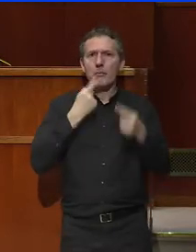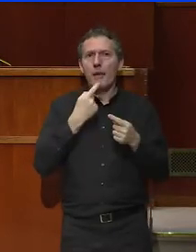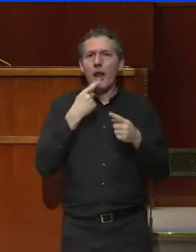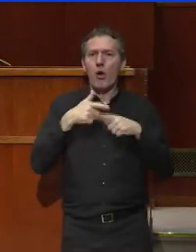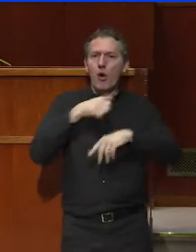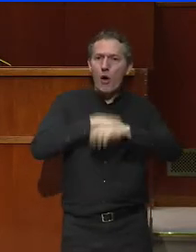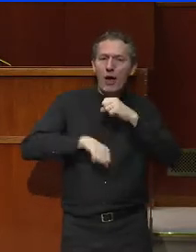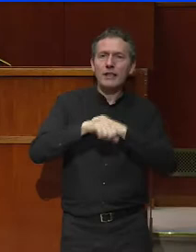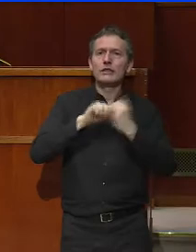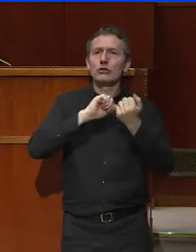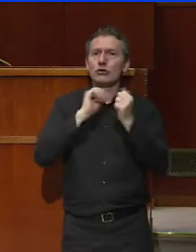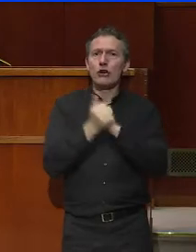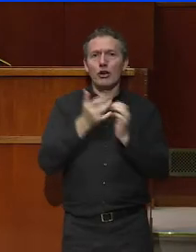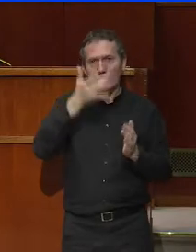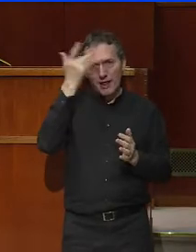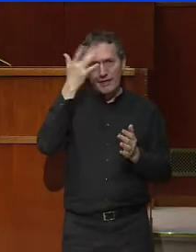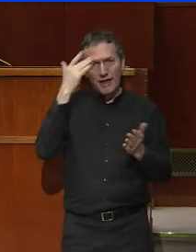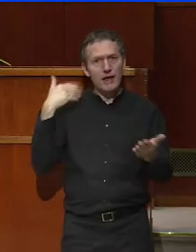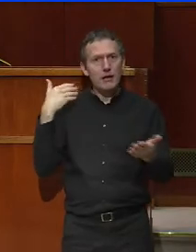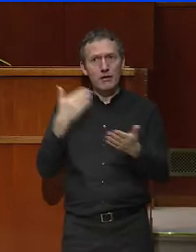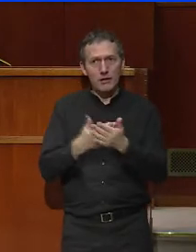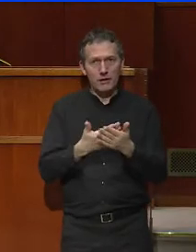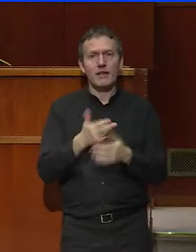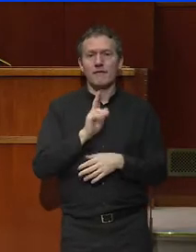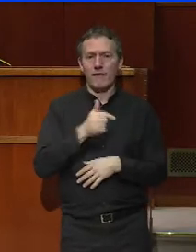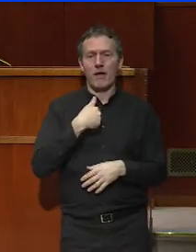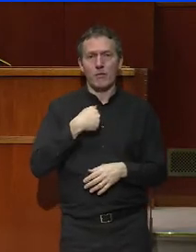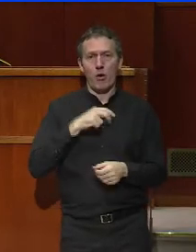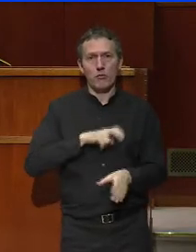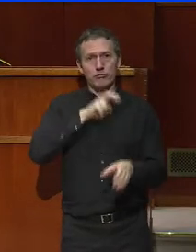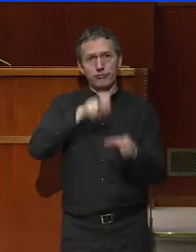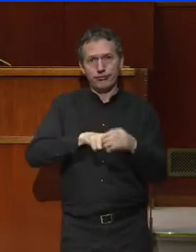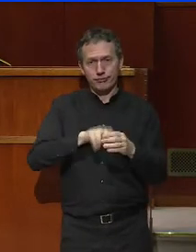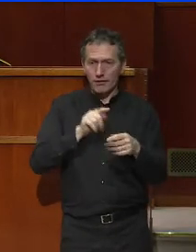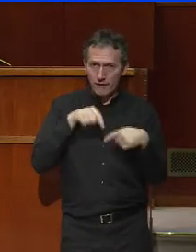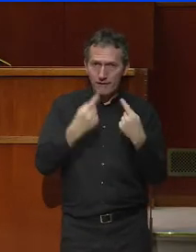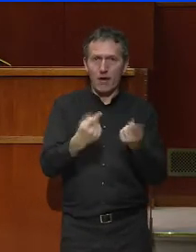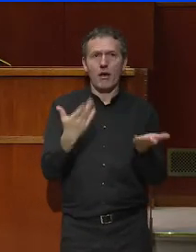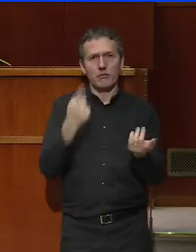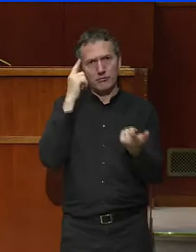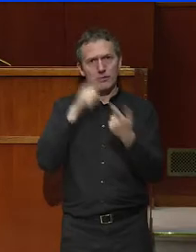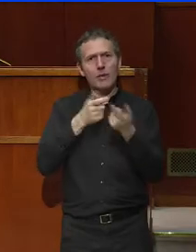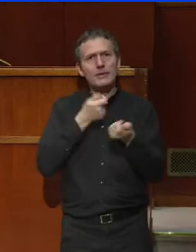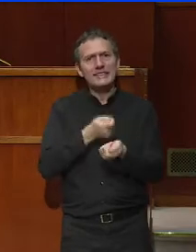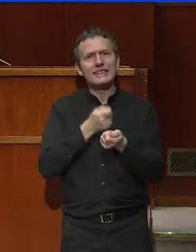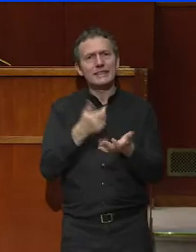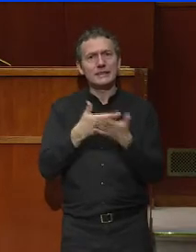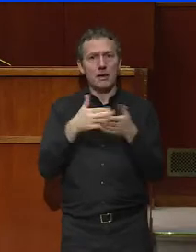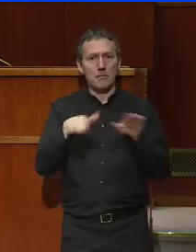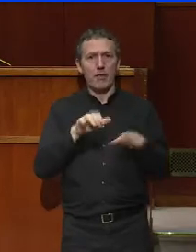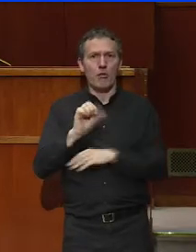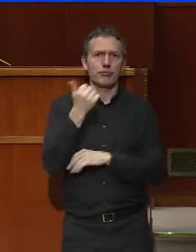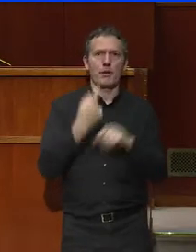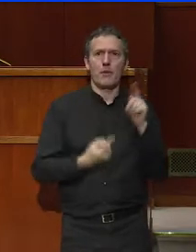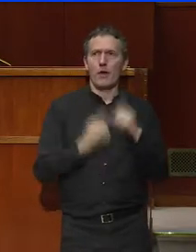organisées pendant tout l'été. Je veux également insister sur cet aspect de méthode qui me semble essentiel,